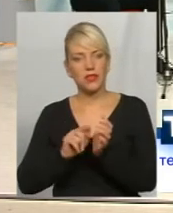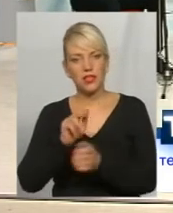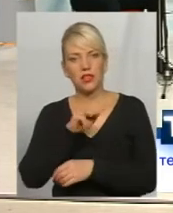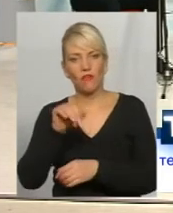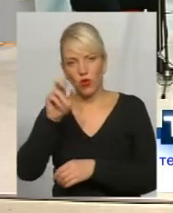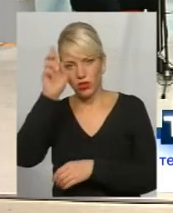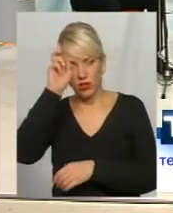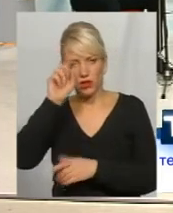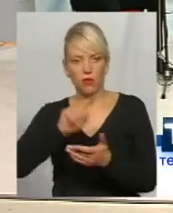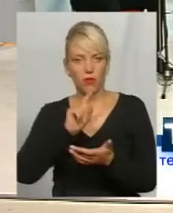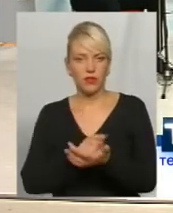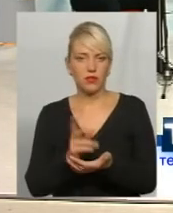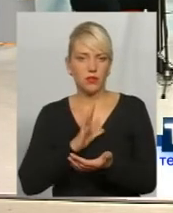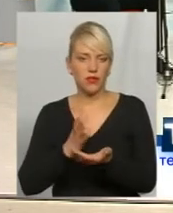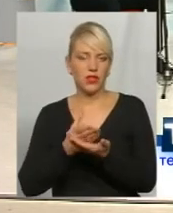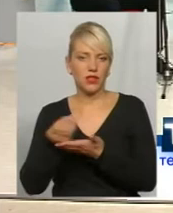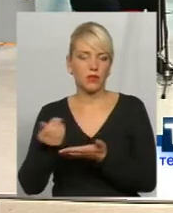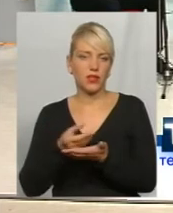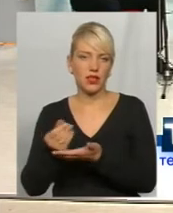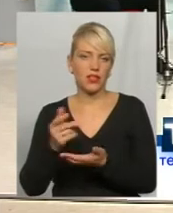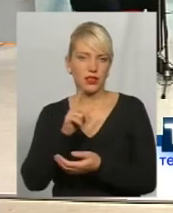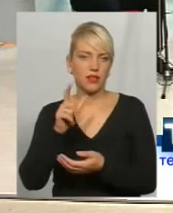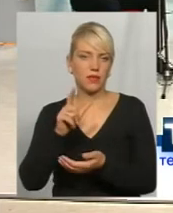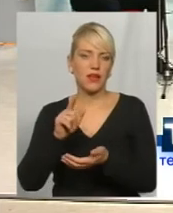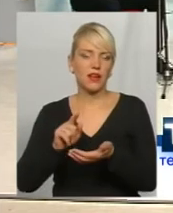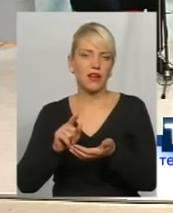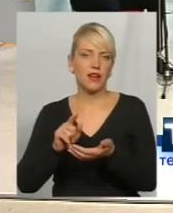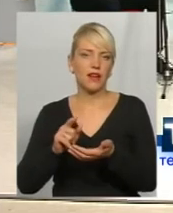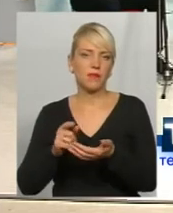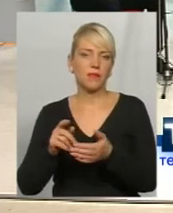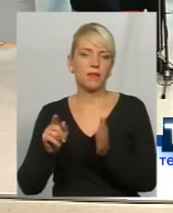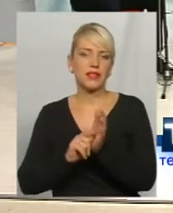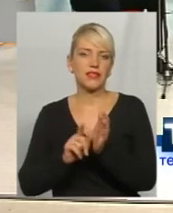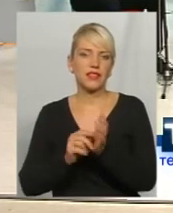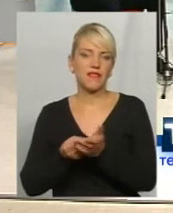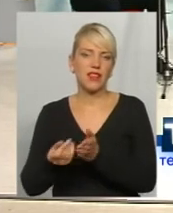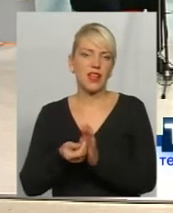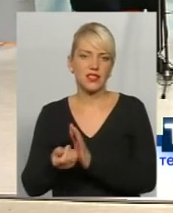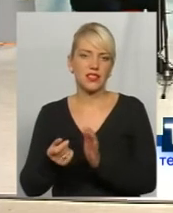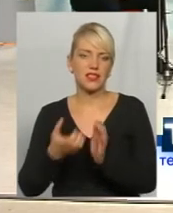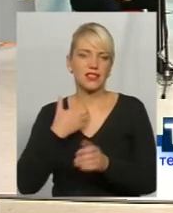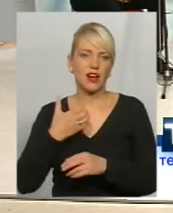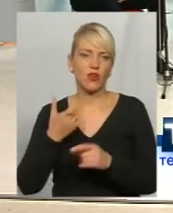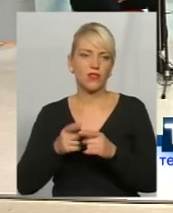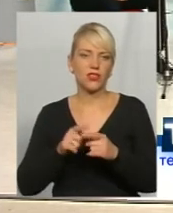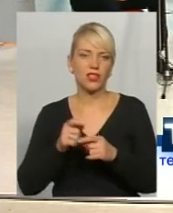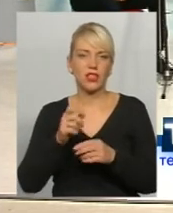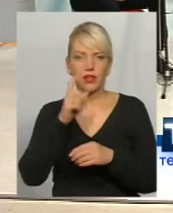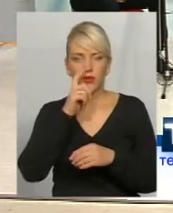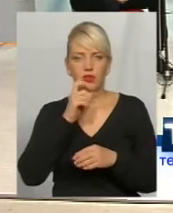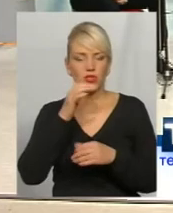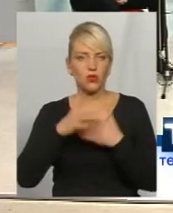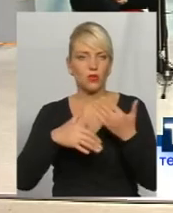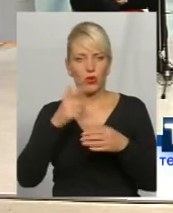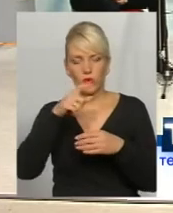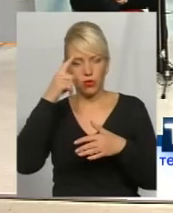фонд, обов'язкові внески, страхові, як ми. Просто, оце страхові внески, трошки незрозуміли людей, ви